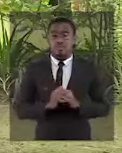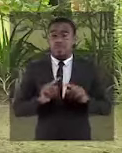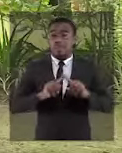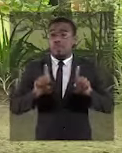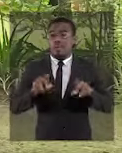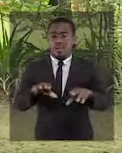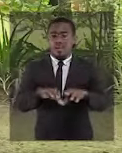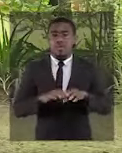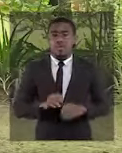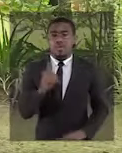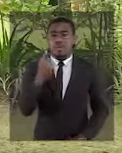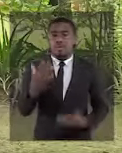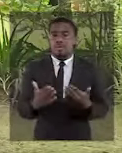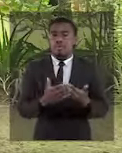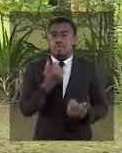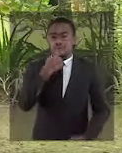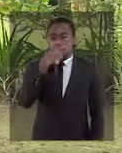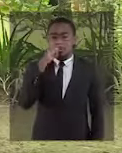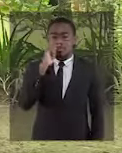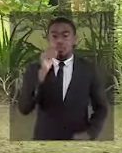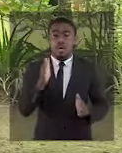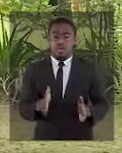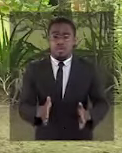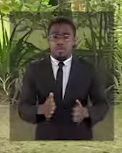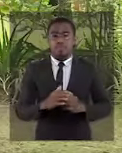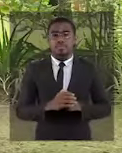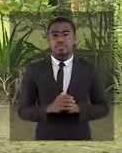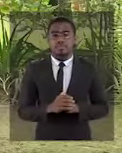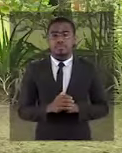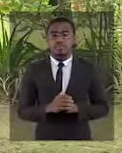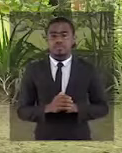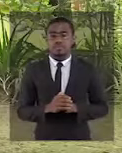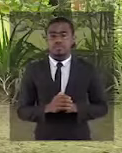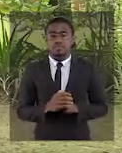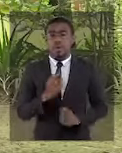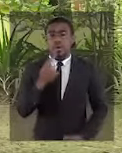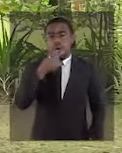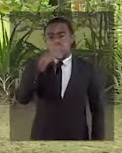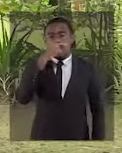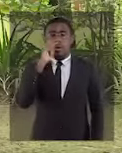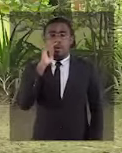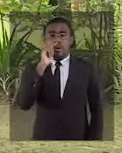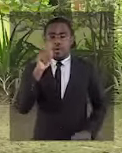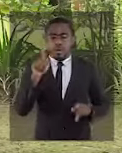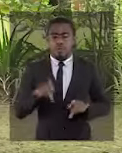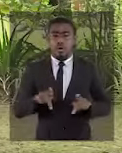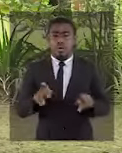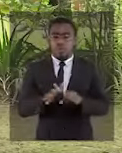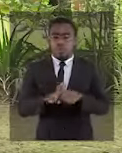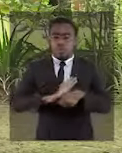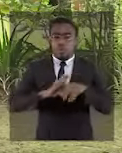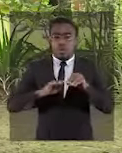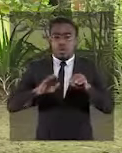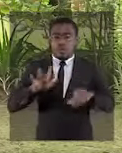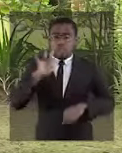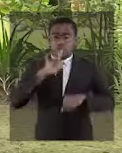'est en tant que citoyen. Un citoyen qui, alors que notre pays était frappé, comme le reste